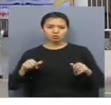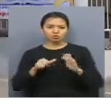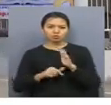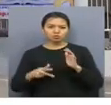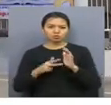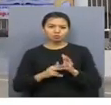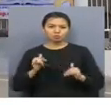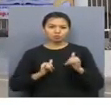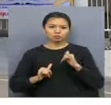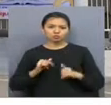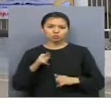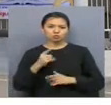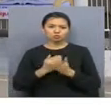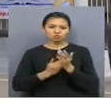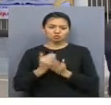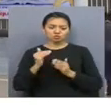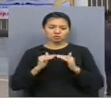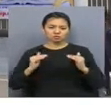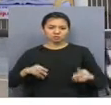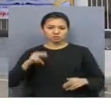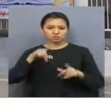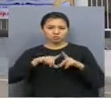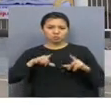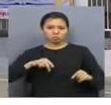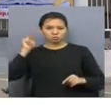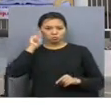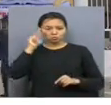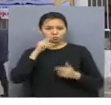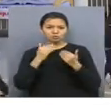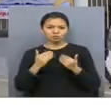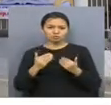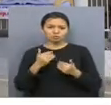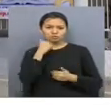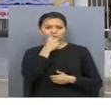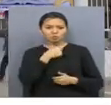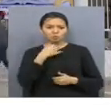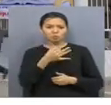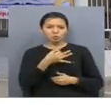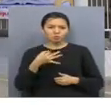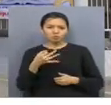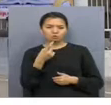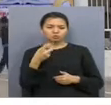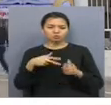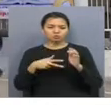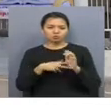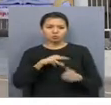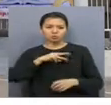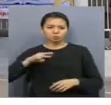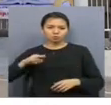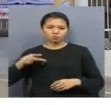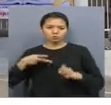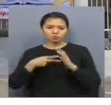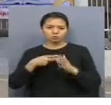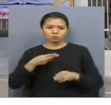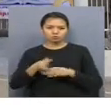ұстаз, 1100 анастан мұқылшаны білімнәрімен сұсында туда. Айта кетугерек бейл облысық бюджеттен 158 миллион тенге қаржы